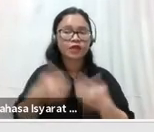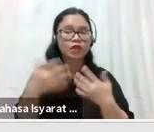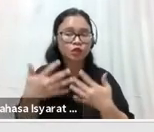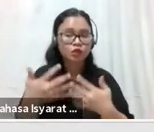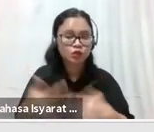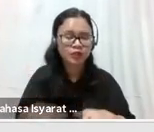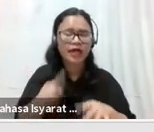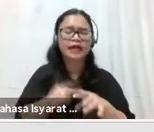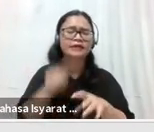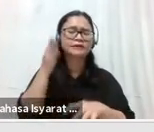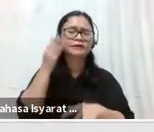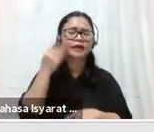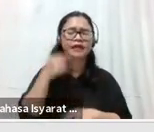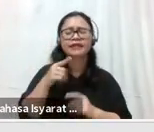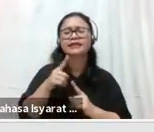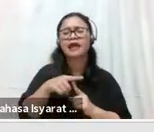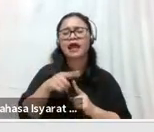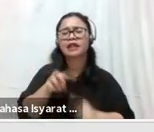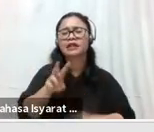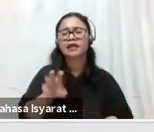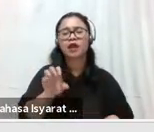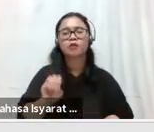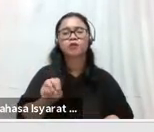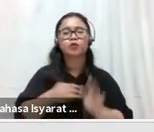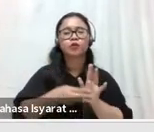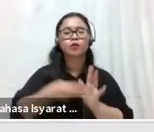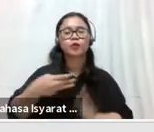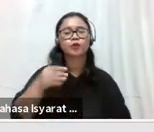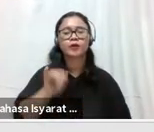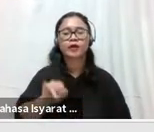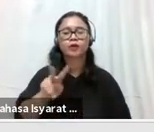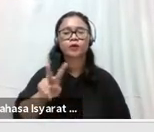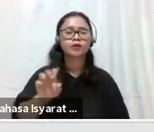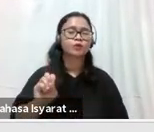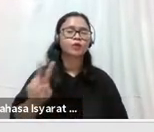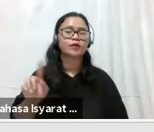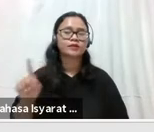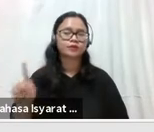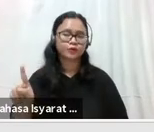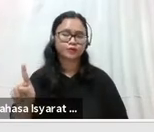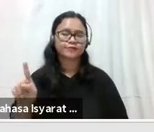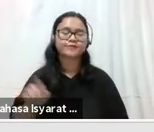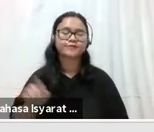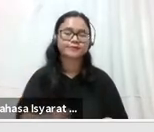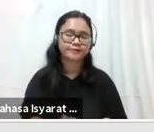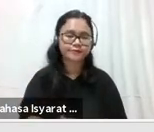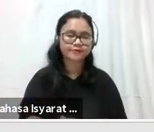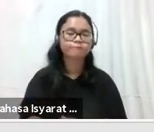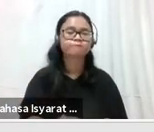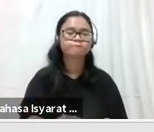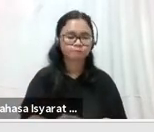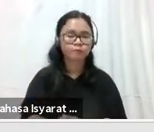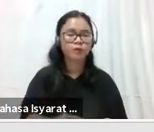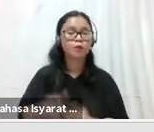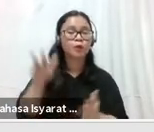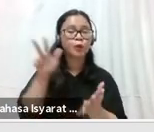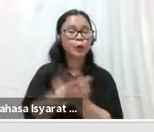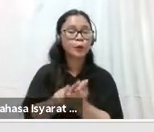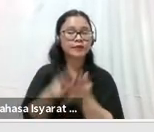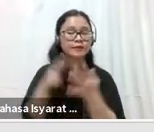30 Mei 2021 memutuskan